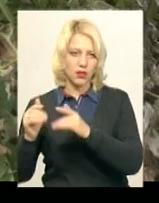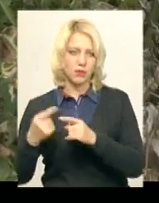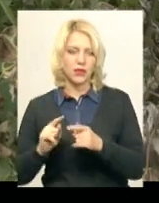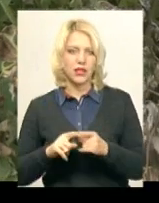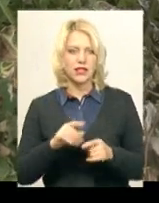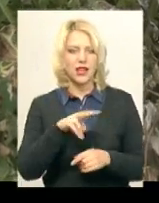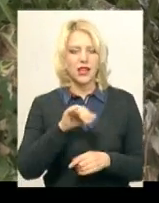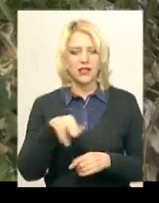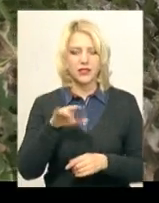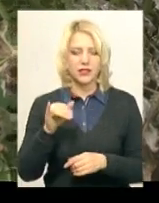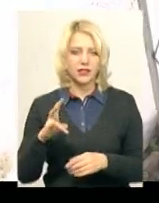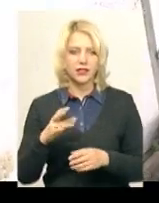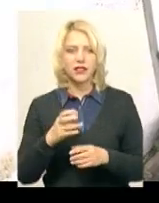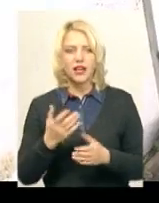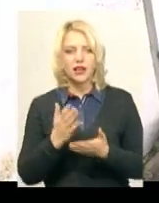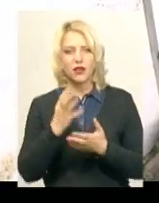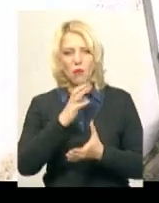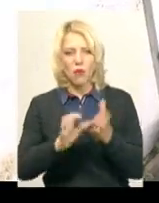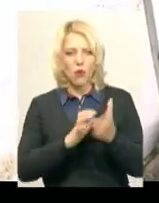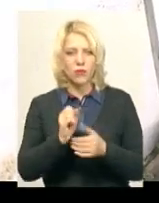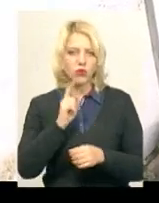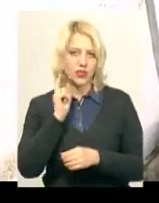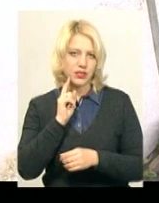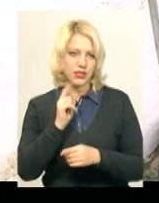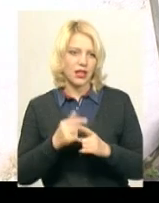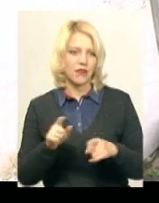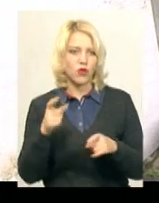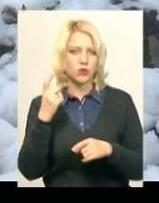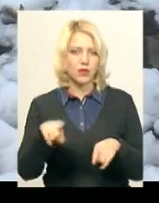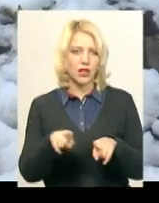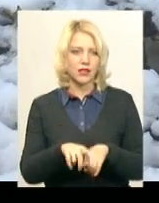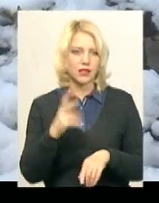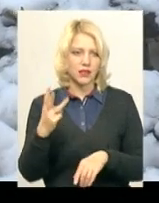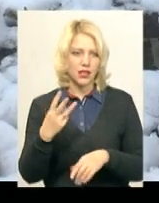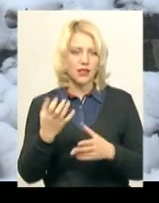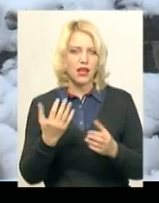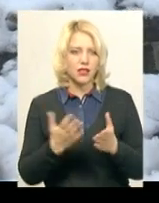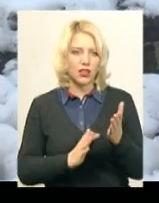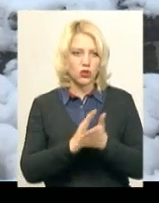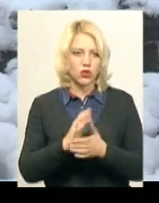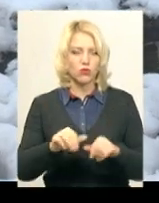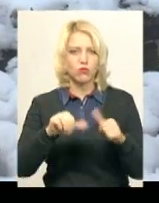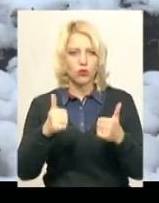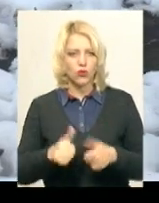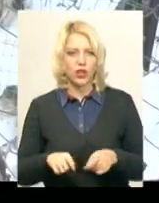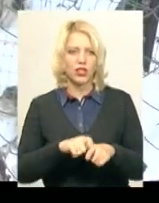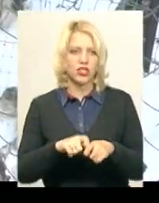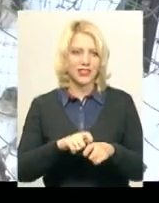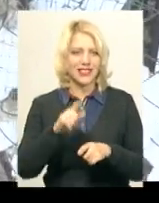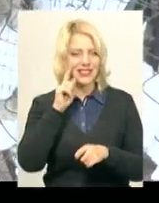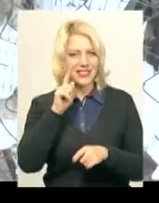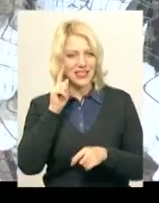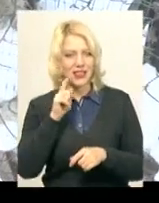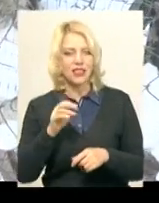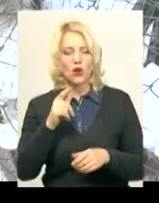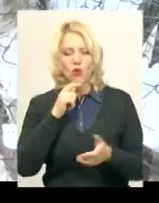Лідії і Оттіса Тейлорі дозрівають помідори і зелень. У господарстві таких три, на яких зараз ростуть буряк, часник, цибуля та інша зелень. Є